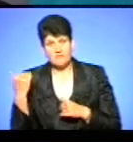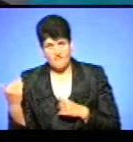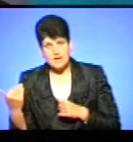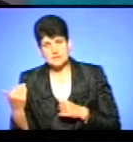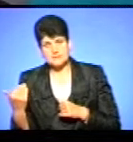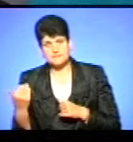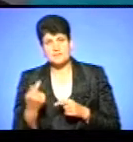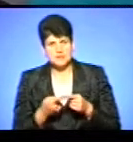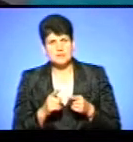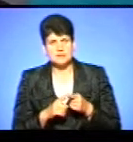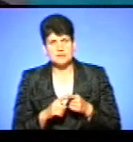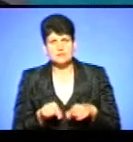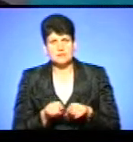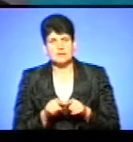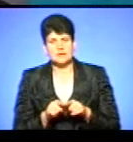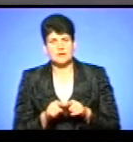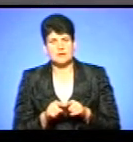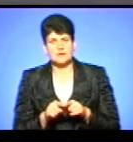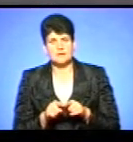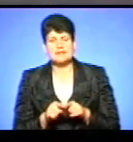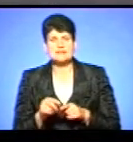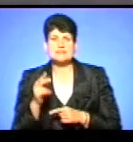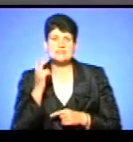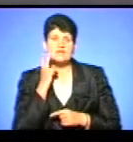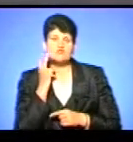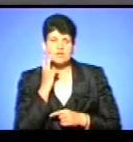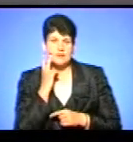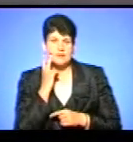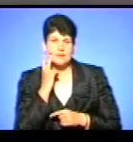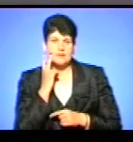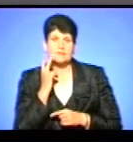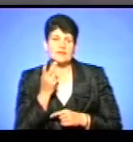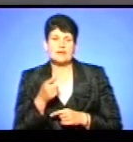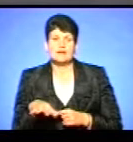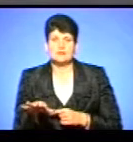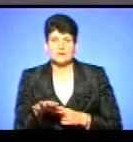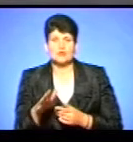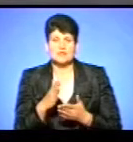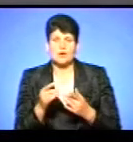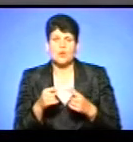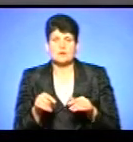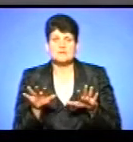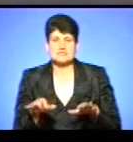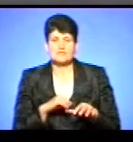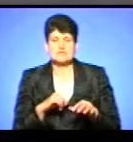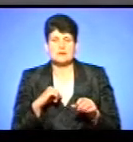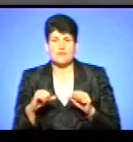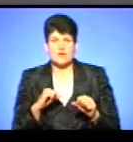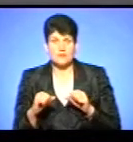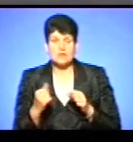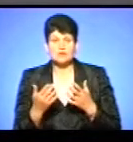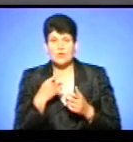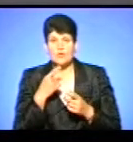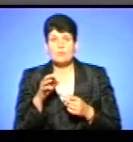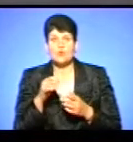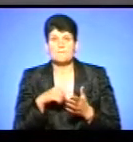Тобто, така йде послідовність дій. Ні, завжди на певній території є орган місцевого самоврядування. Якщо ми говоримо про місто